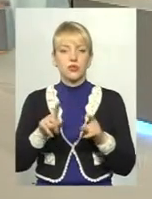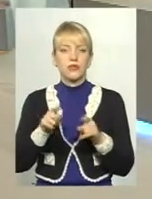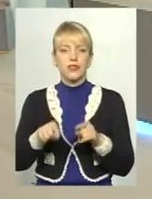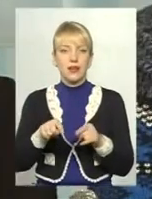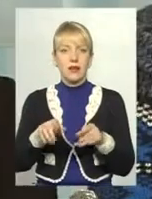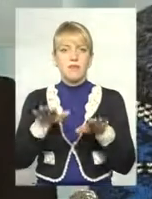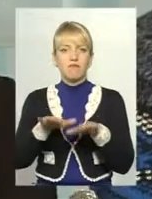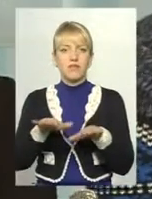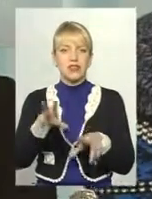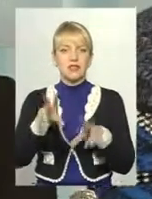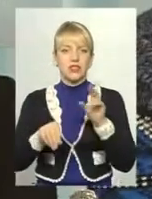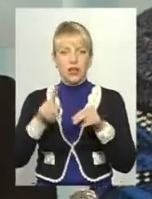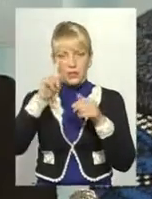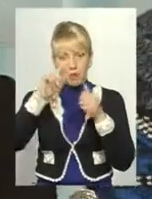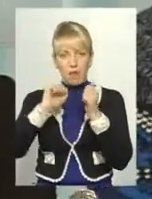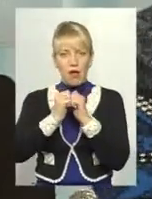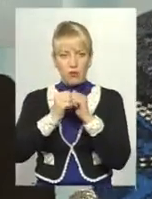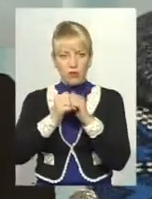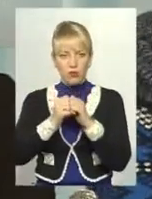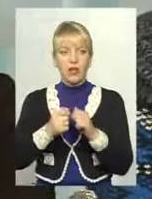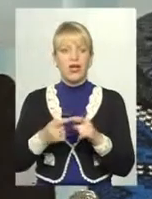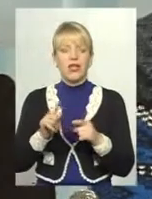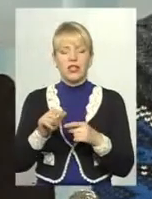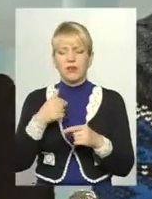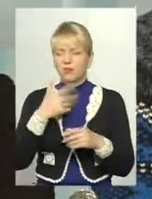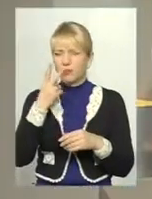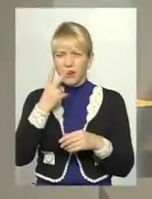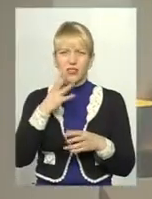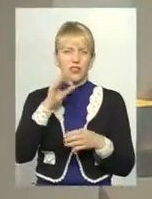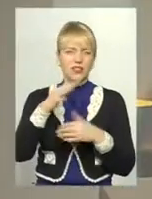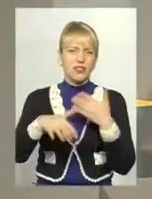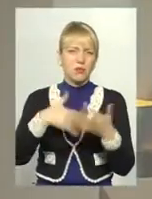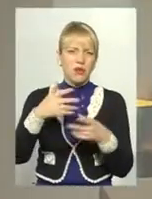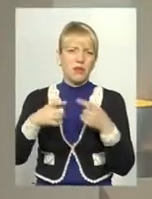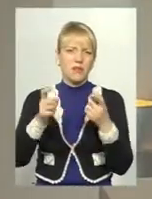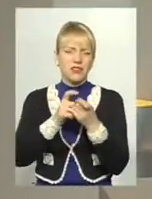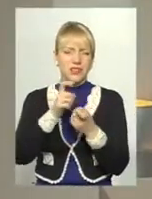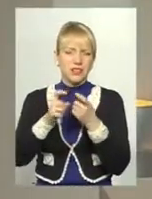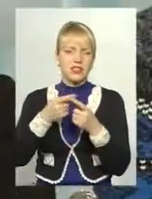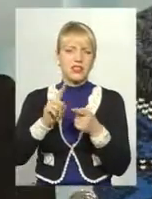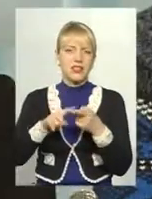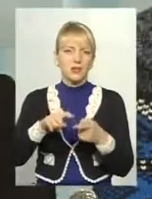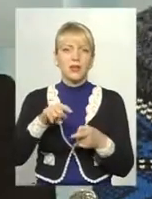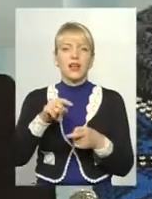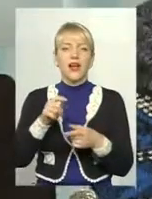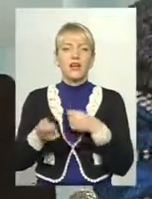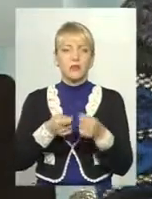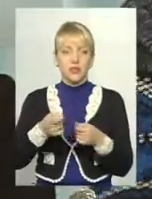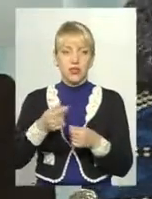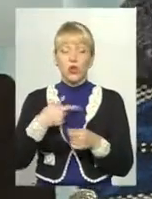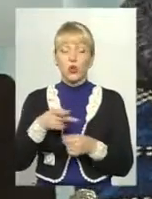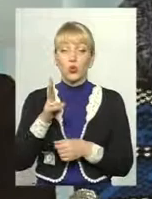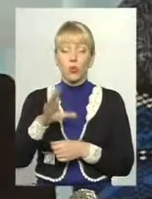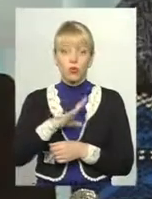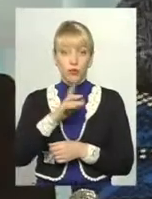говорити. Бо я був учасником всіх перипетій з районною адміністрацією і так далі. І все-таки вдалося. І хто був, мені підтвердить,